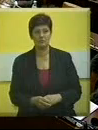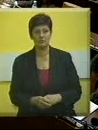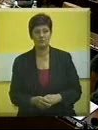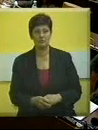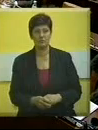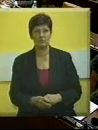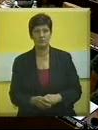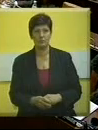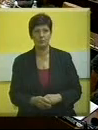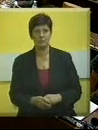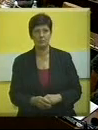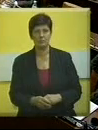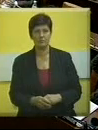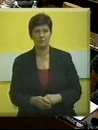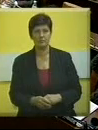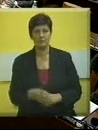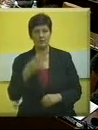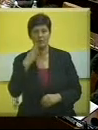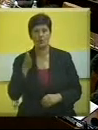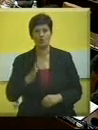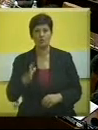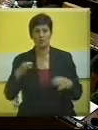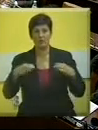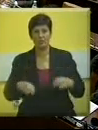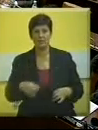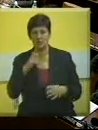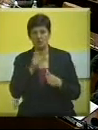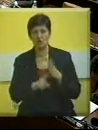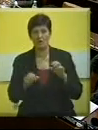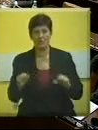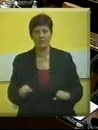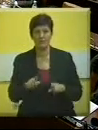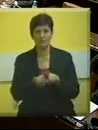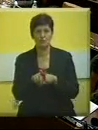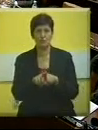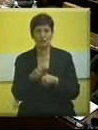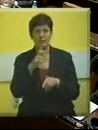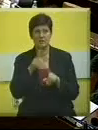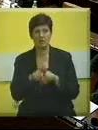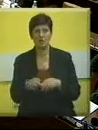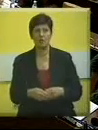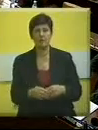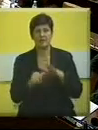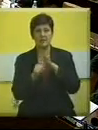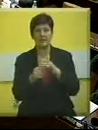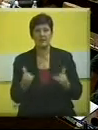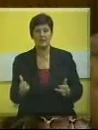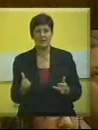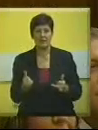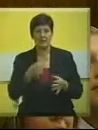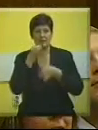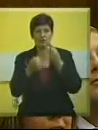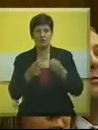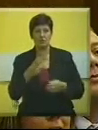Hvala, gospodine predsedniče, članovi vlade, koleginice i kolege poslanici. Danas na izveštu